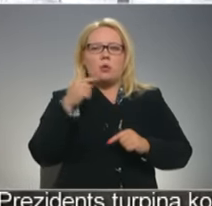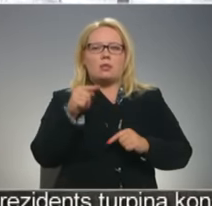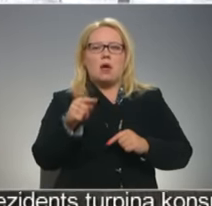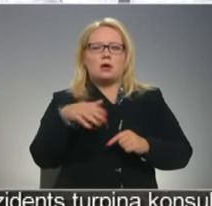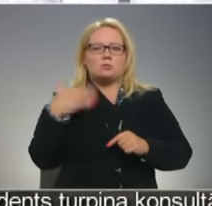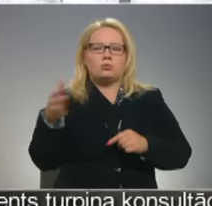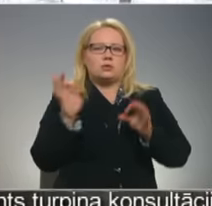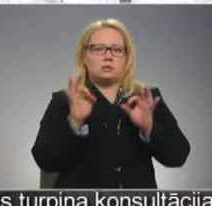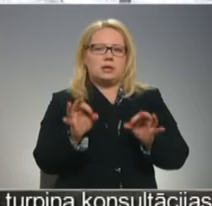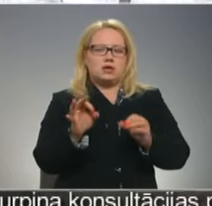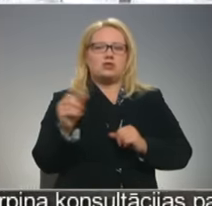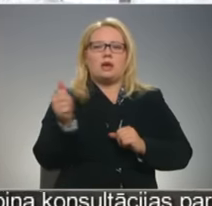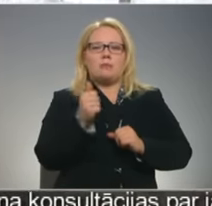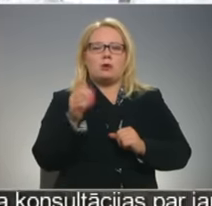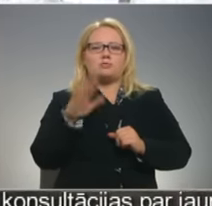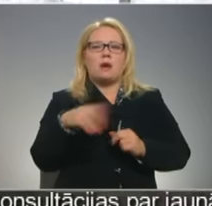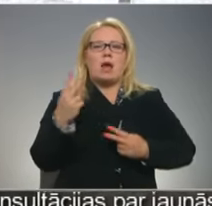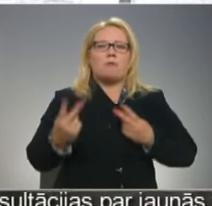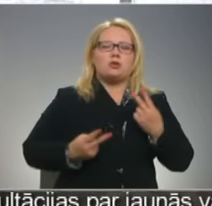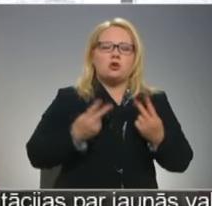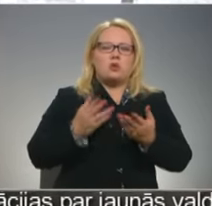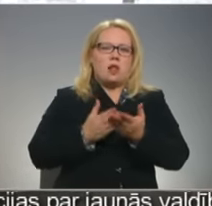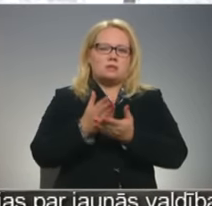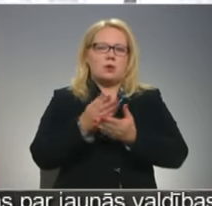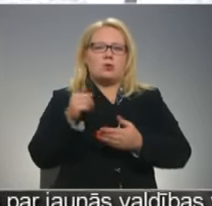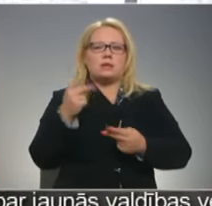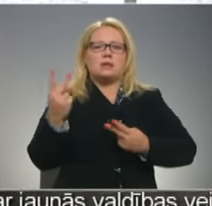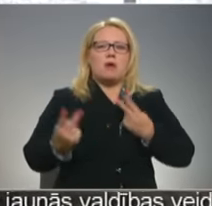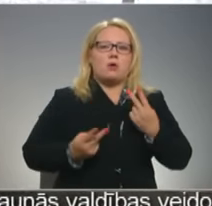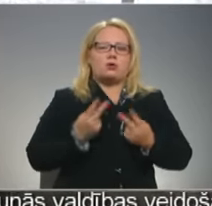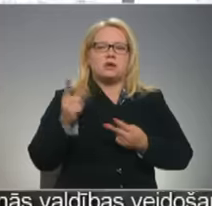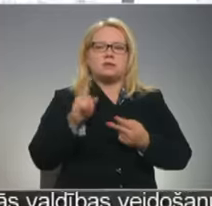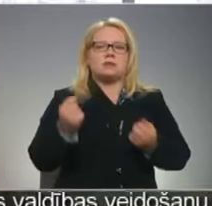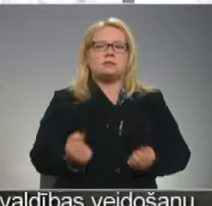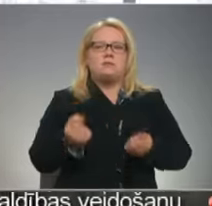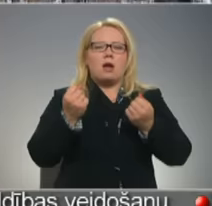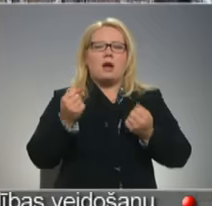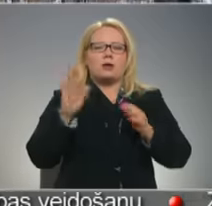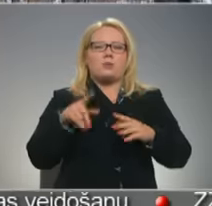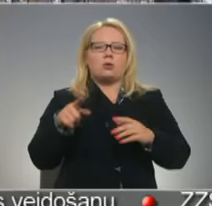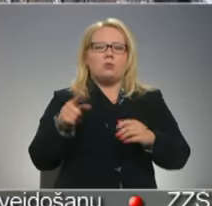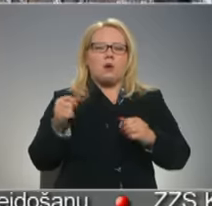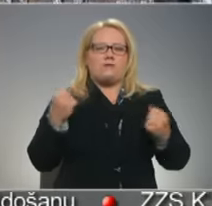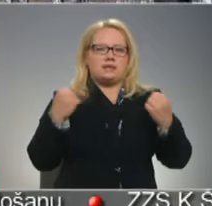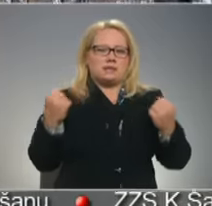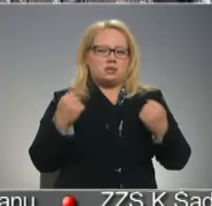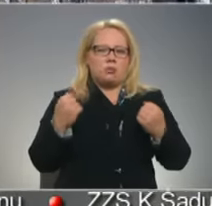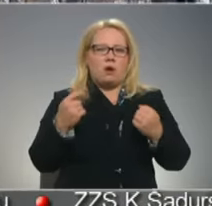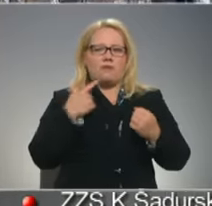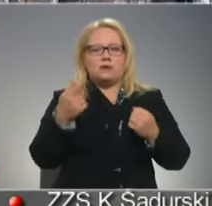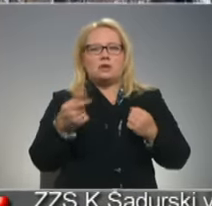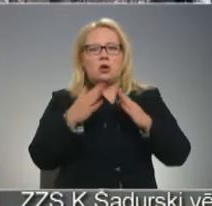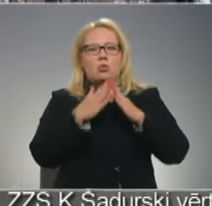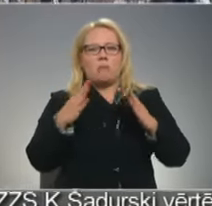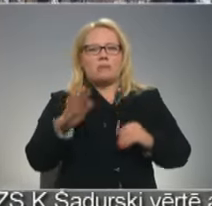puses tieši. Bet ir tīpaši arī par emocionālu aspektu, jo tas emocionālais ir smagāks par to fizisko. Nometne veidīt tā